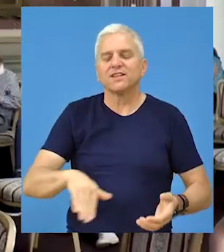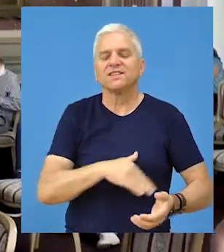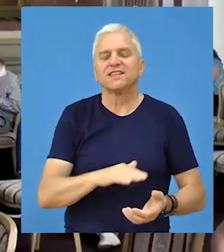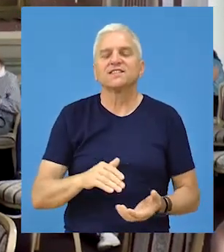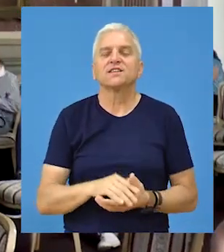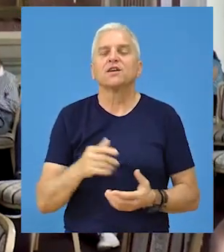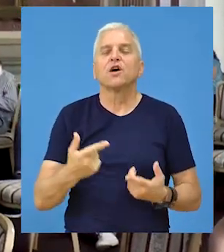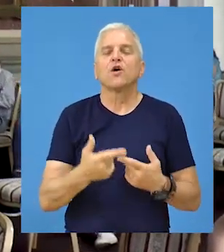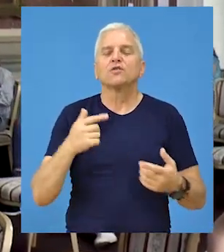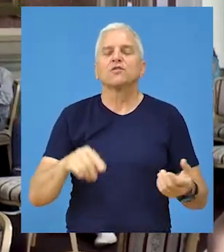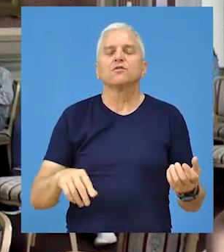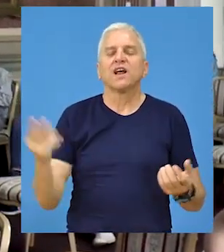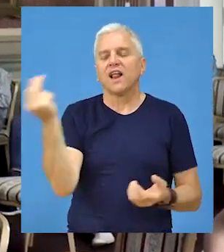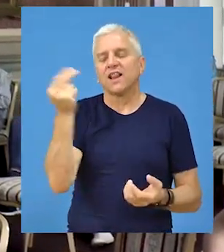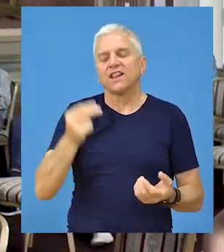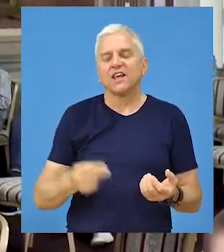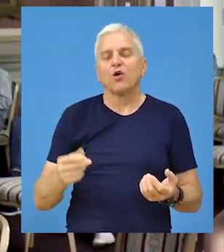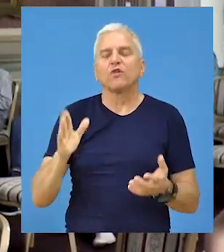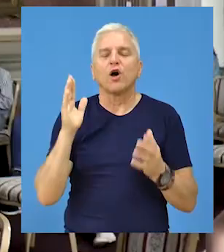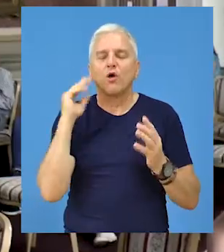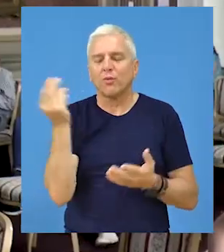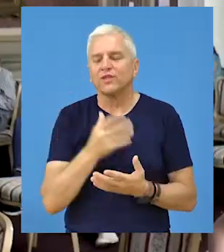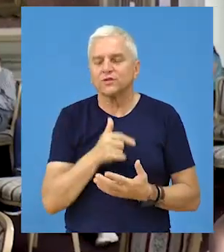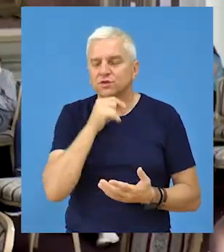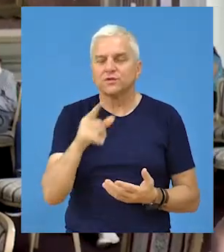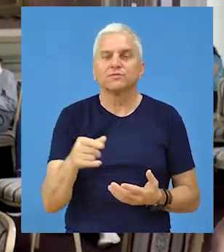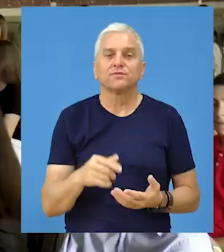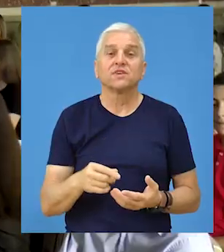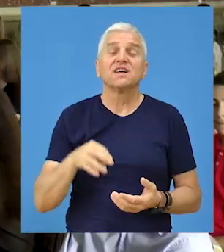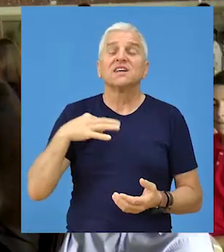namenjenu talentovanim džacima, odsek za likovnu umetnost.